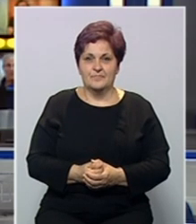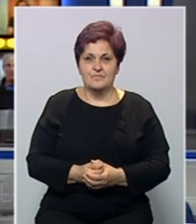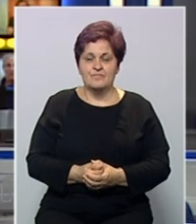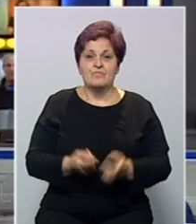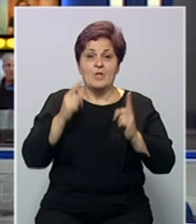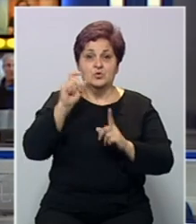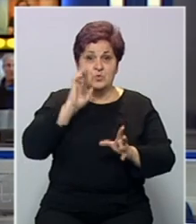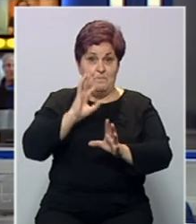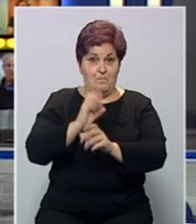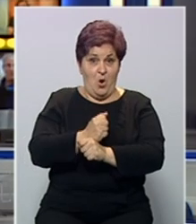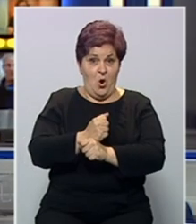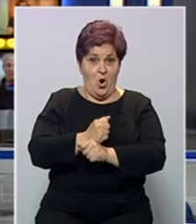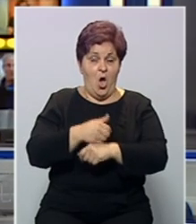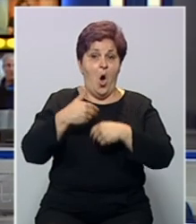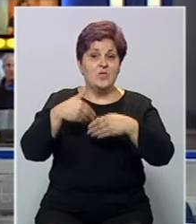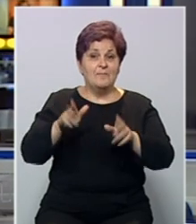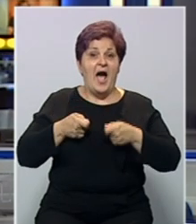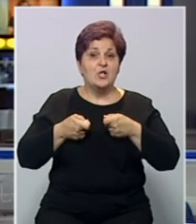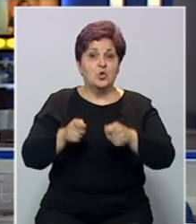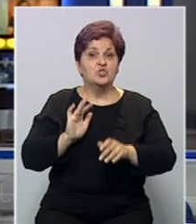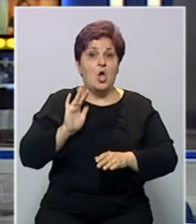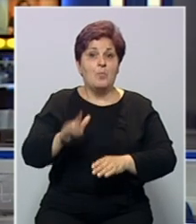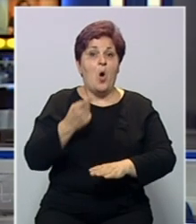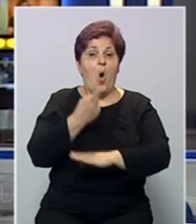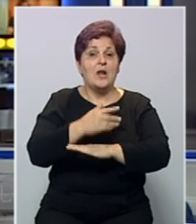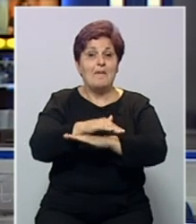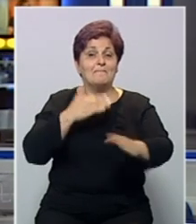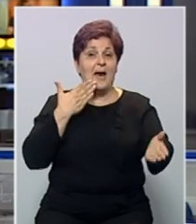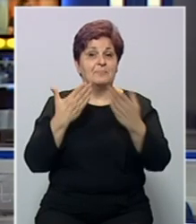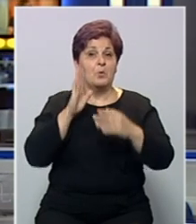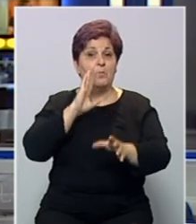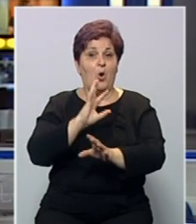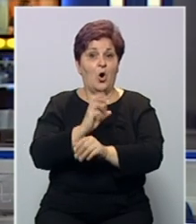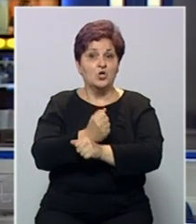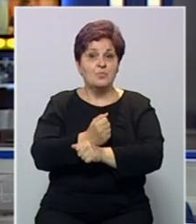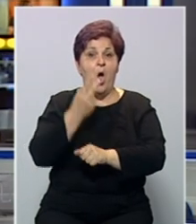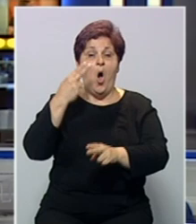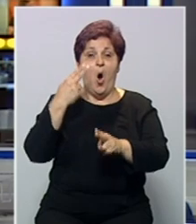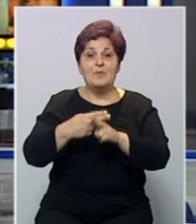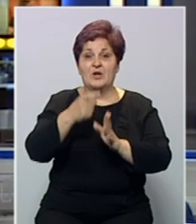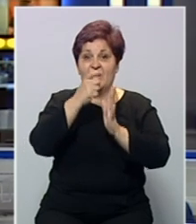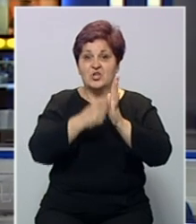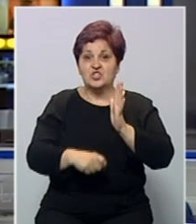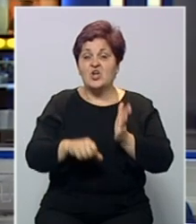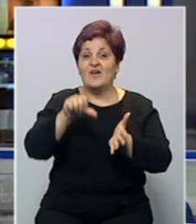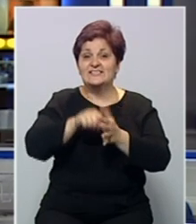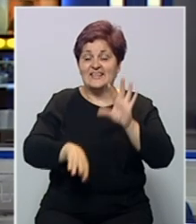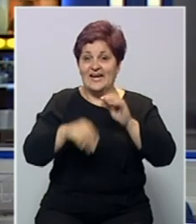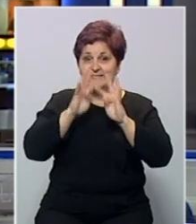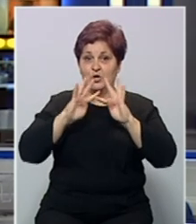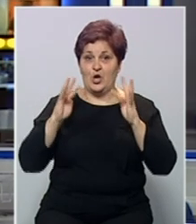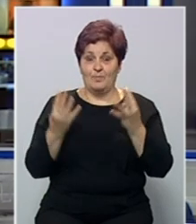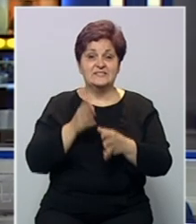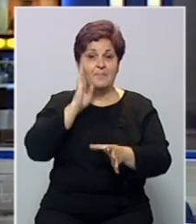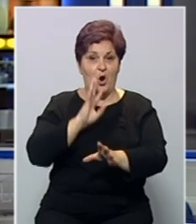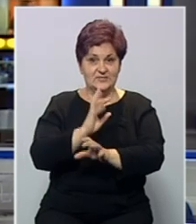Sud Bosne i Hercegovine odbacio je tužbu protiv odluke Parlamentarne skupštine Bosne i Hercegovine o imenovanju članova Centralne